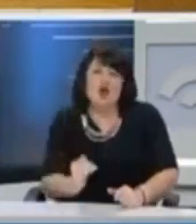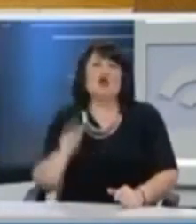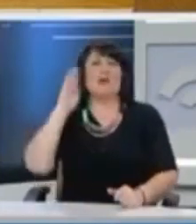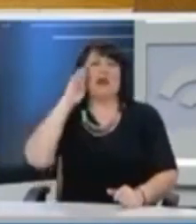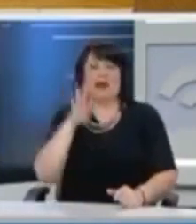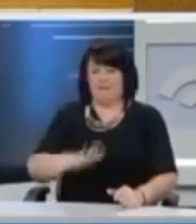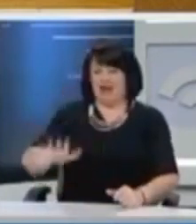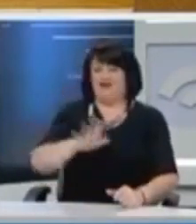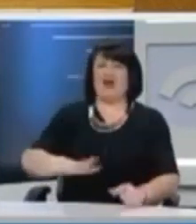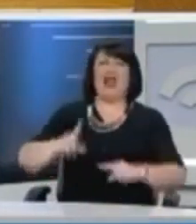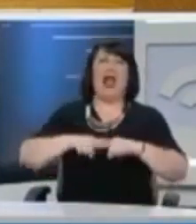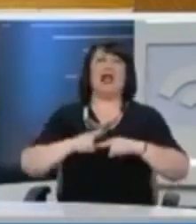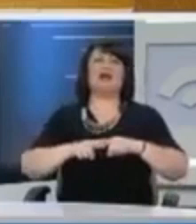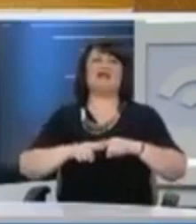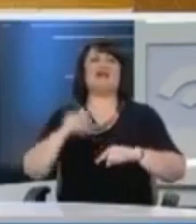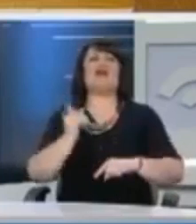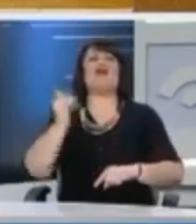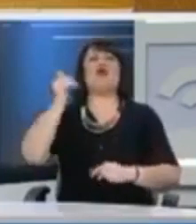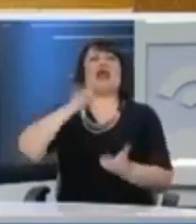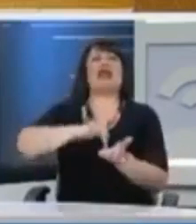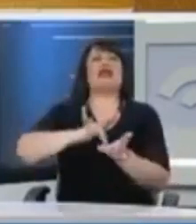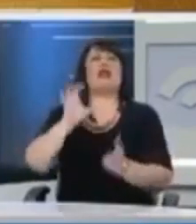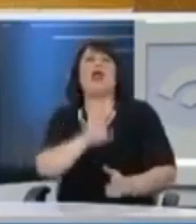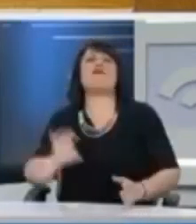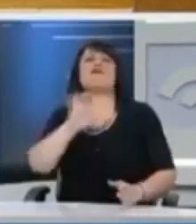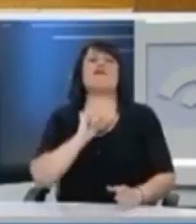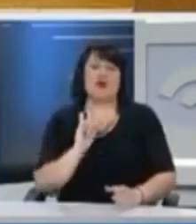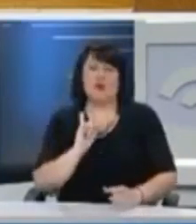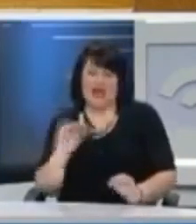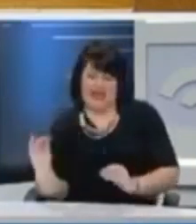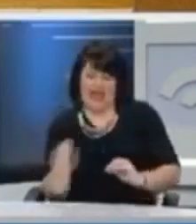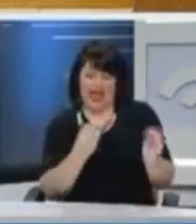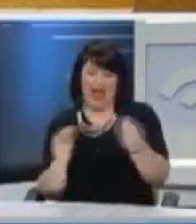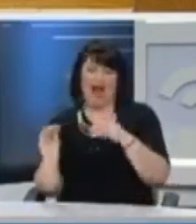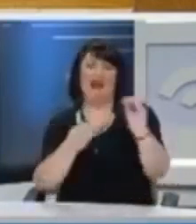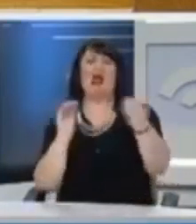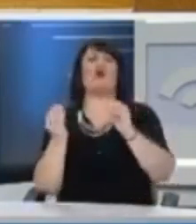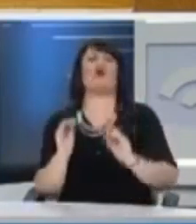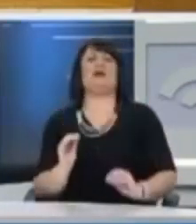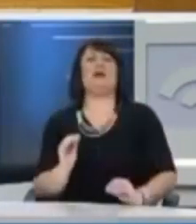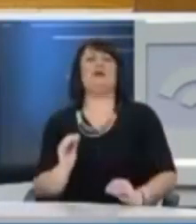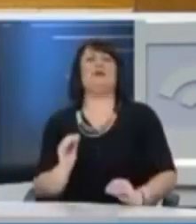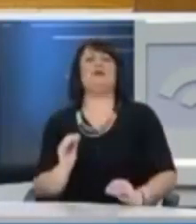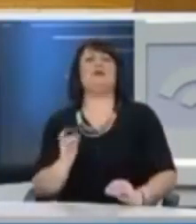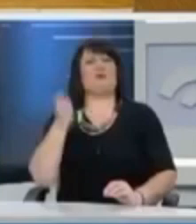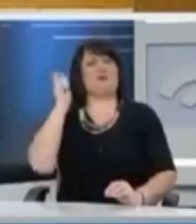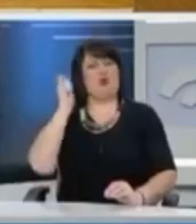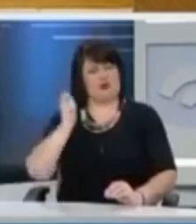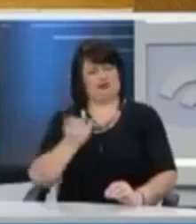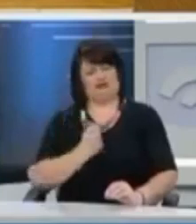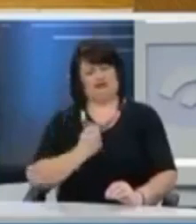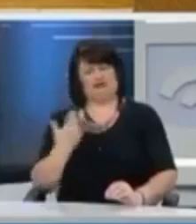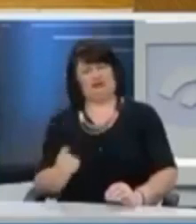Αμερικής, Βόρειας Κεντρικής Ευρώπης. Να εκλέγονται αφού έχουν πολιτογραφηθεί